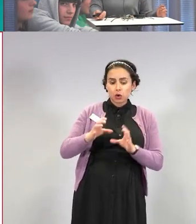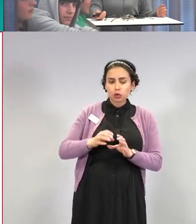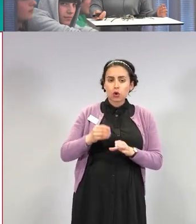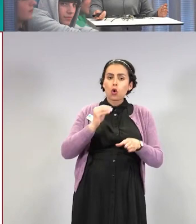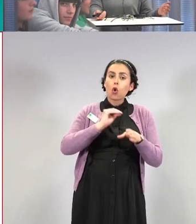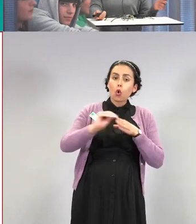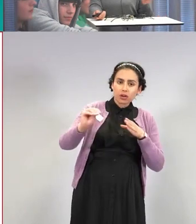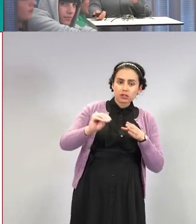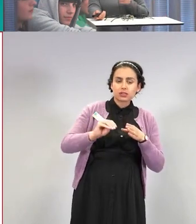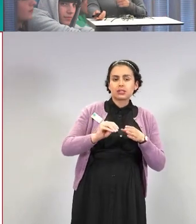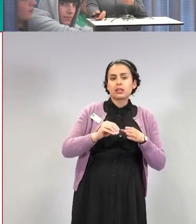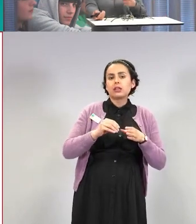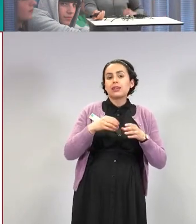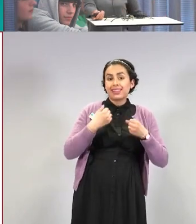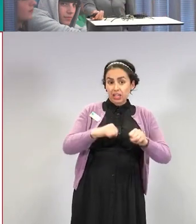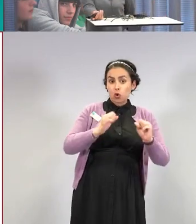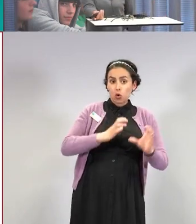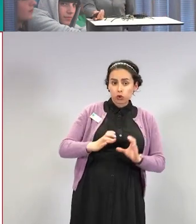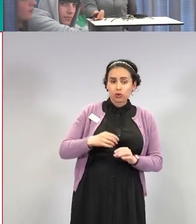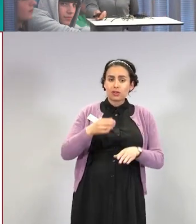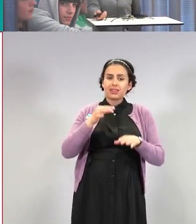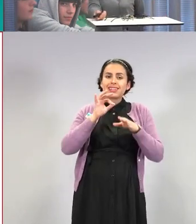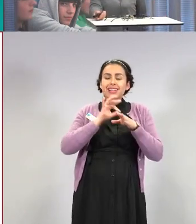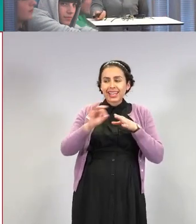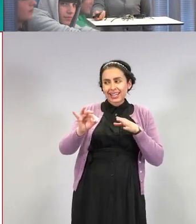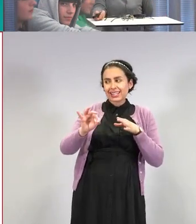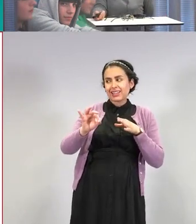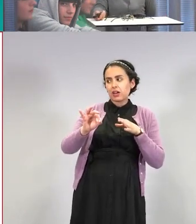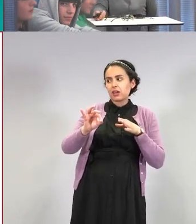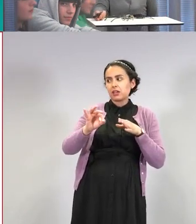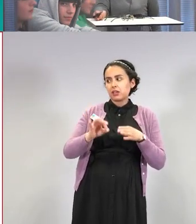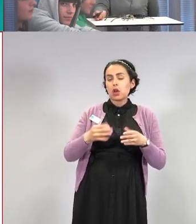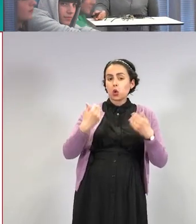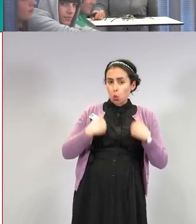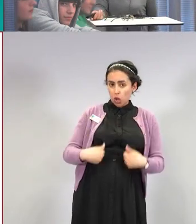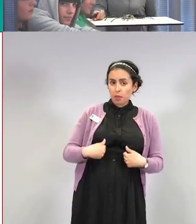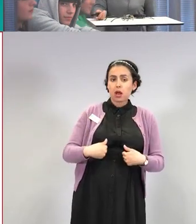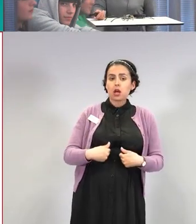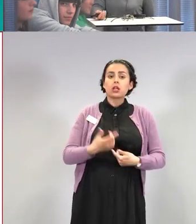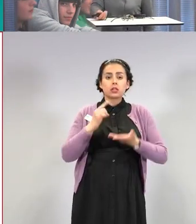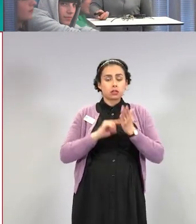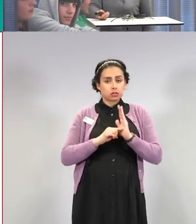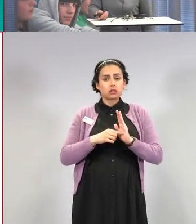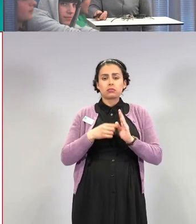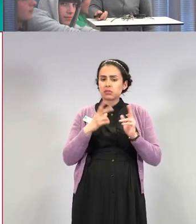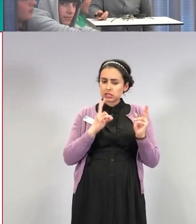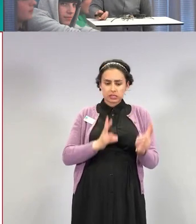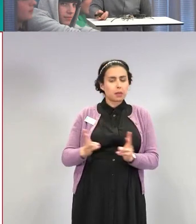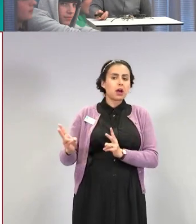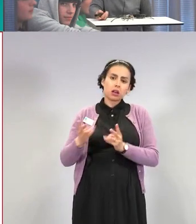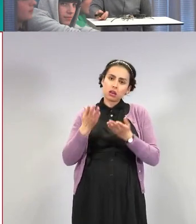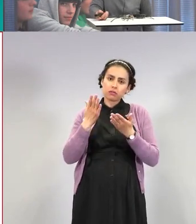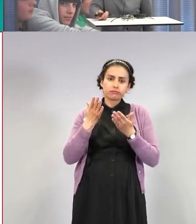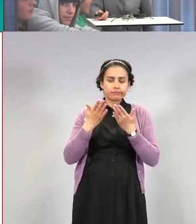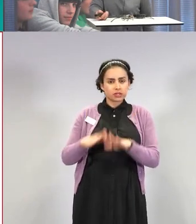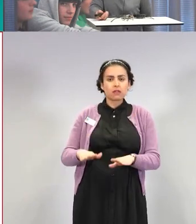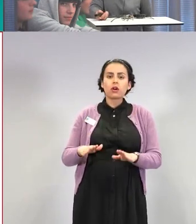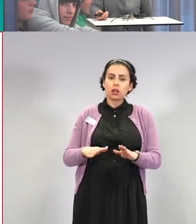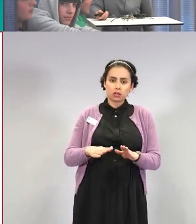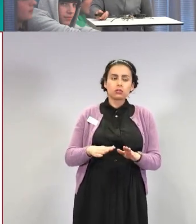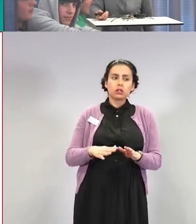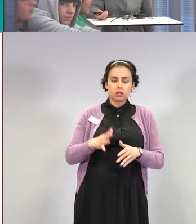kellettävät kuolemia. Eli tästäkin voi nähdä, että nämä asteikat ovat aivan samat. Eli nämä verihyytymät alkaisivat olla jo paljon